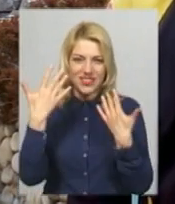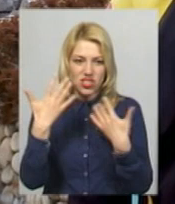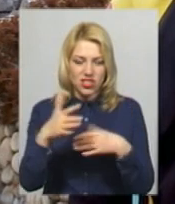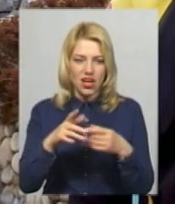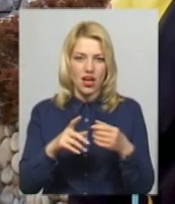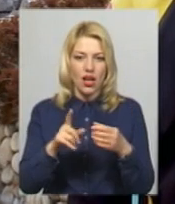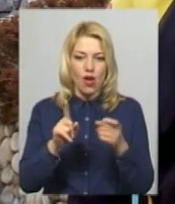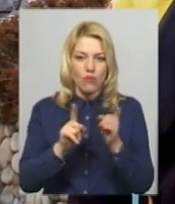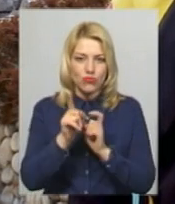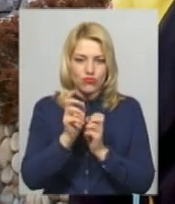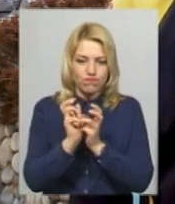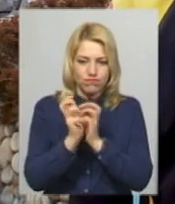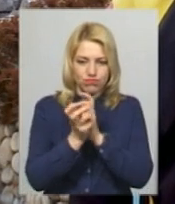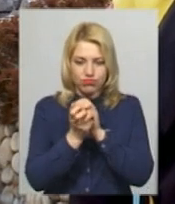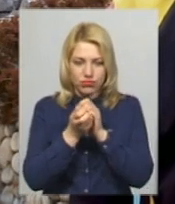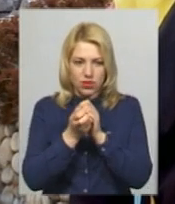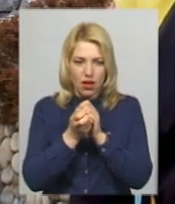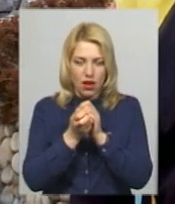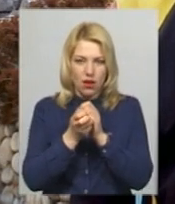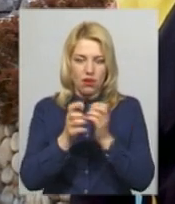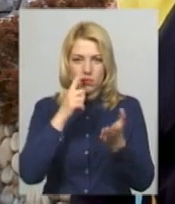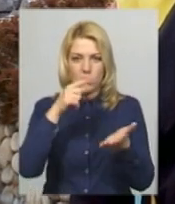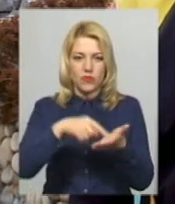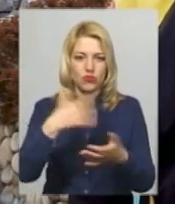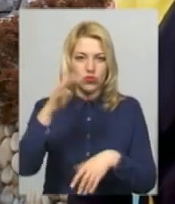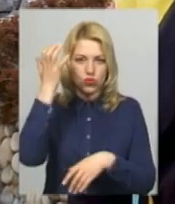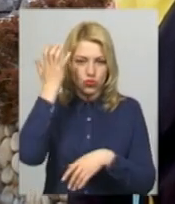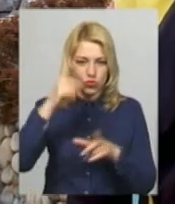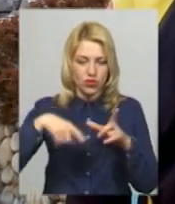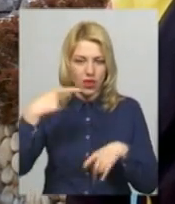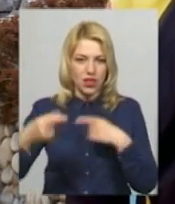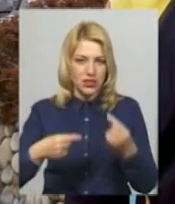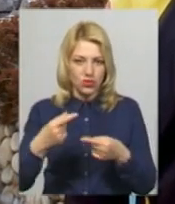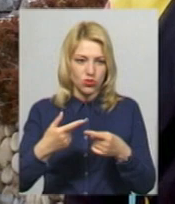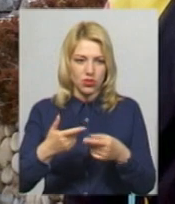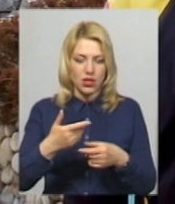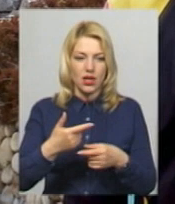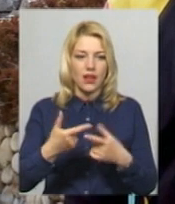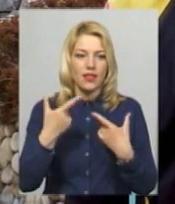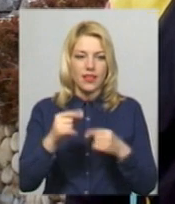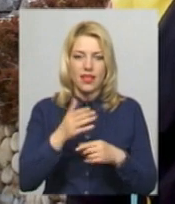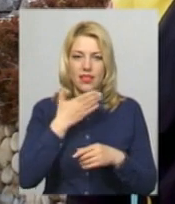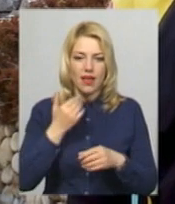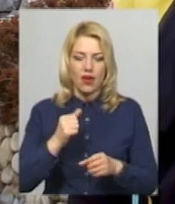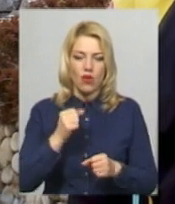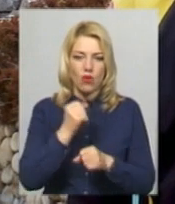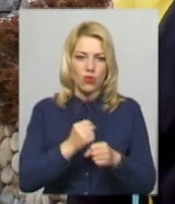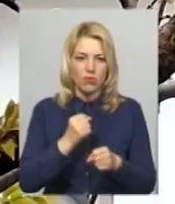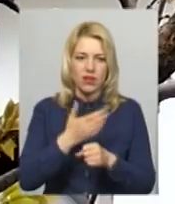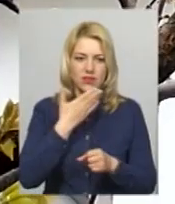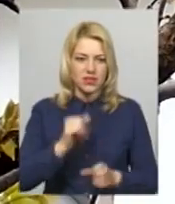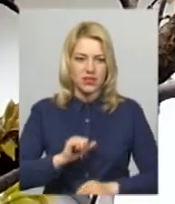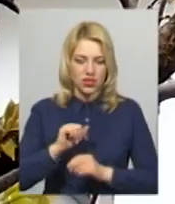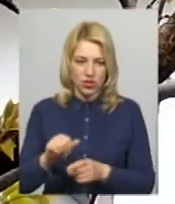засихати і зараз вже практично усі стоять чорні. Це там, де не оброблялося, не захищалося попередньо.